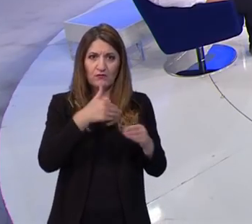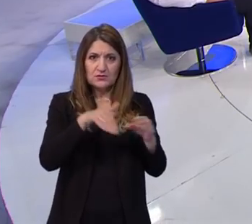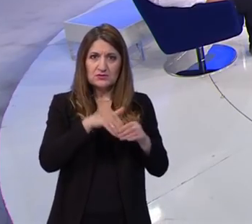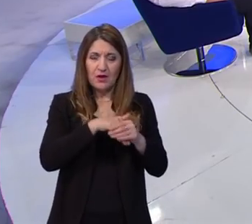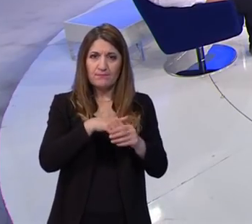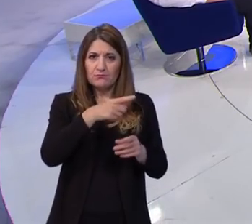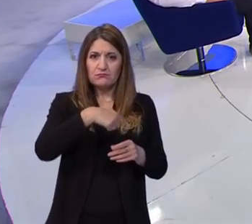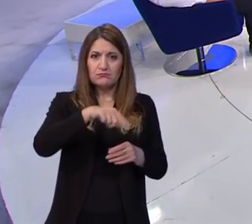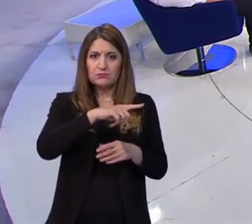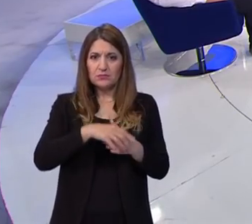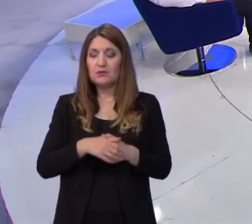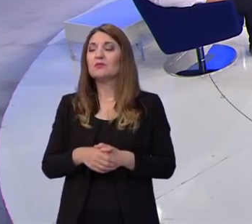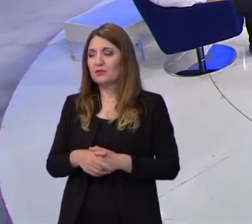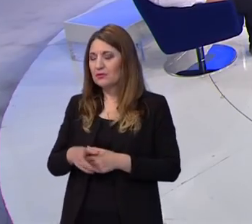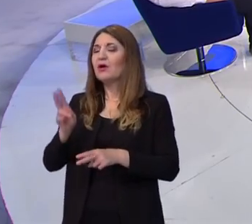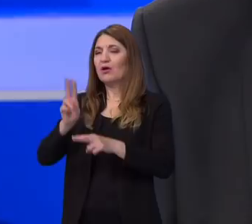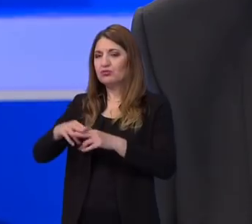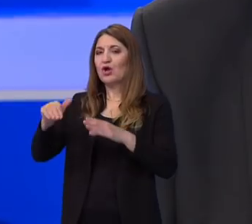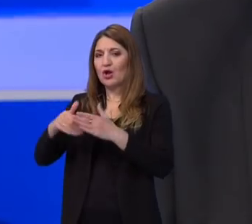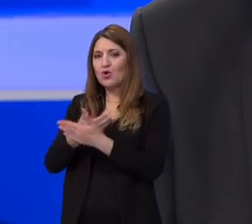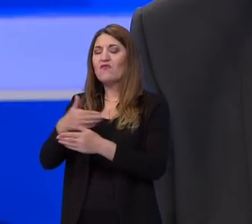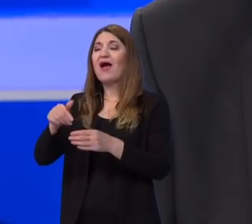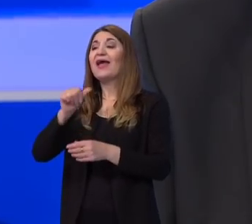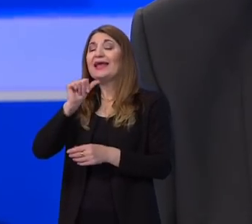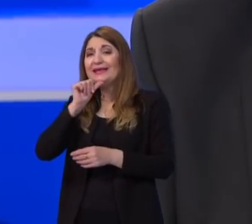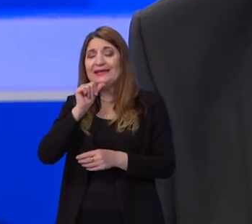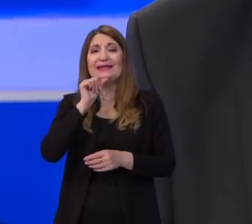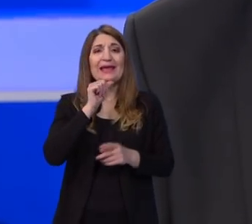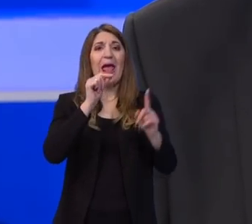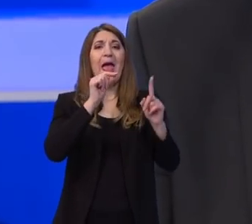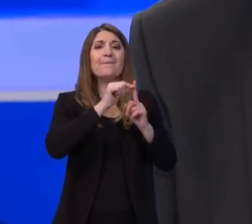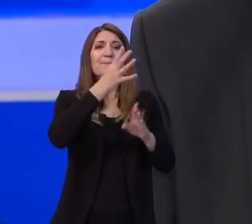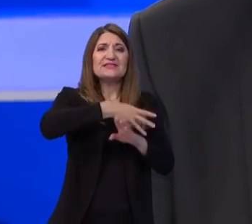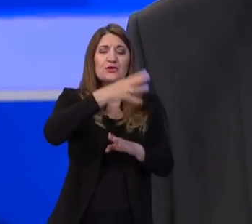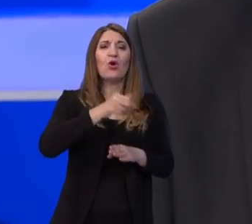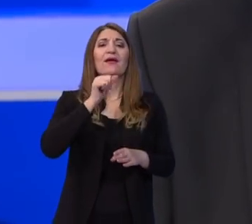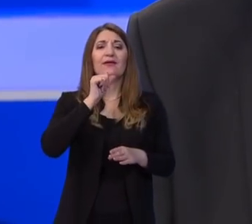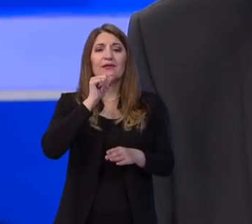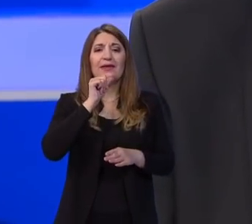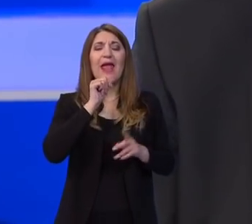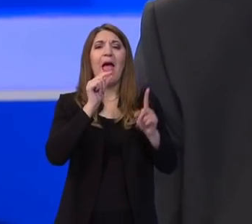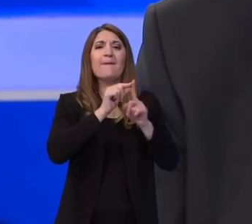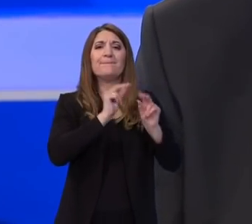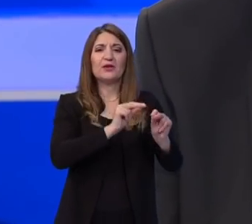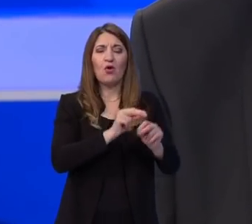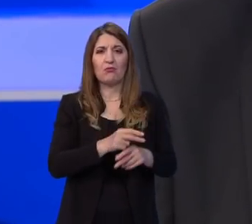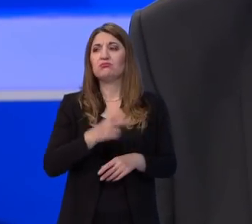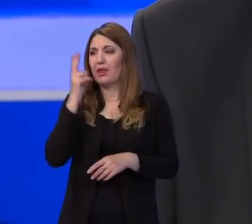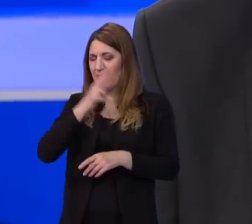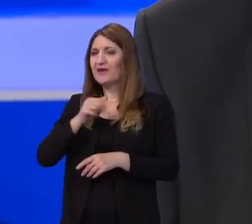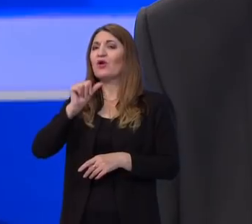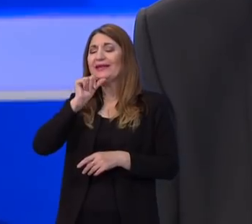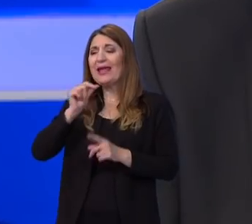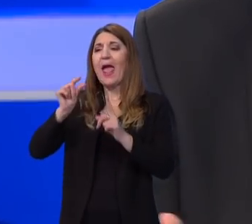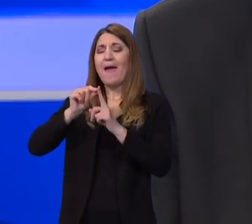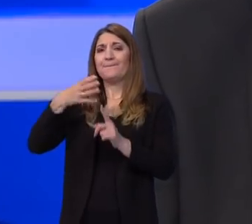I u smislu zapošljavanja. I psihologa i pedagoga, prostite. Da, sad sam rekao psihologa, naravno da ima i pedagoga, ali